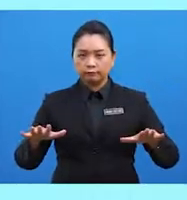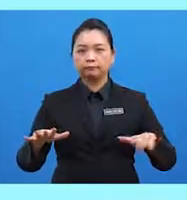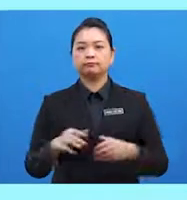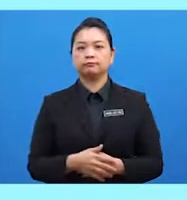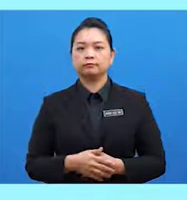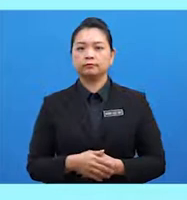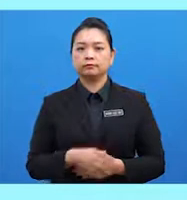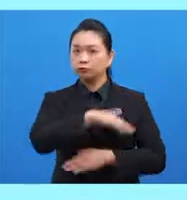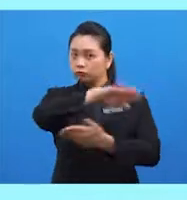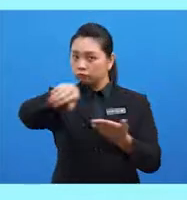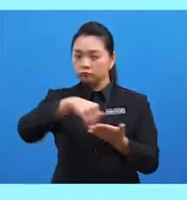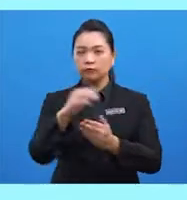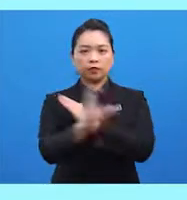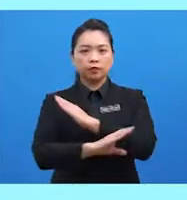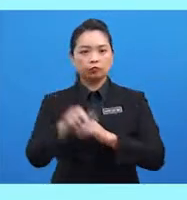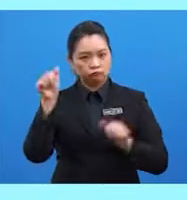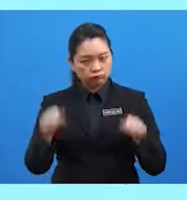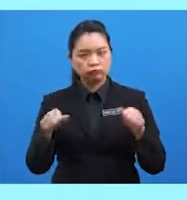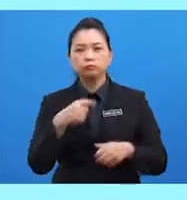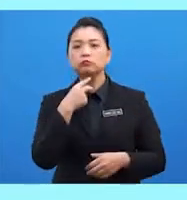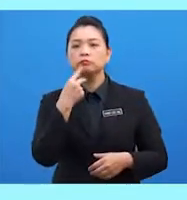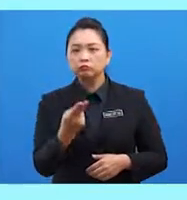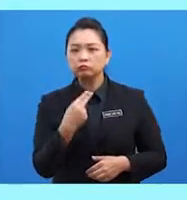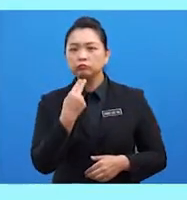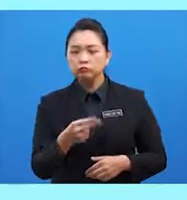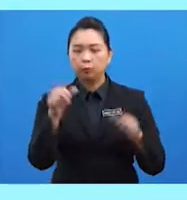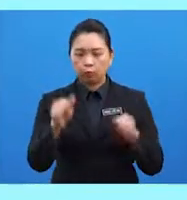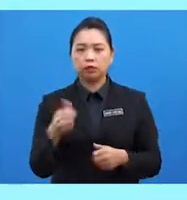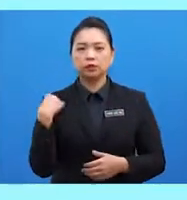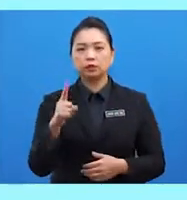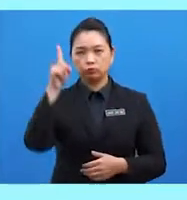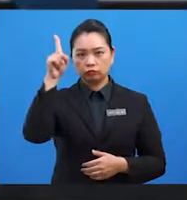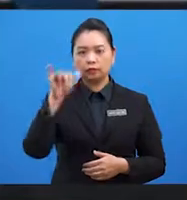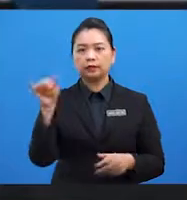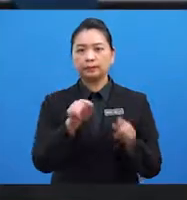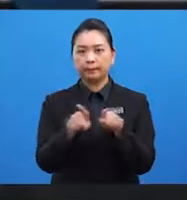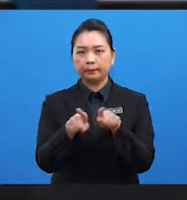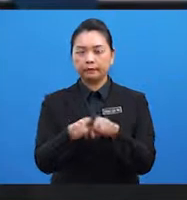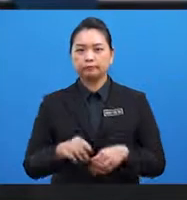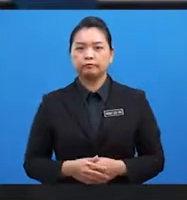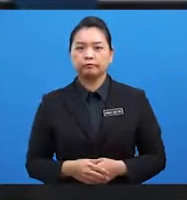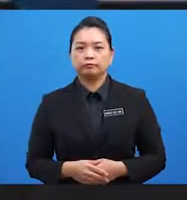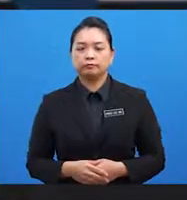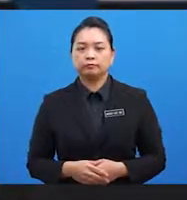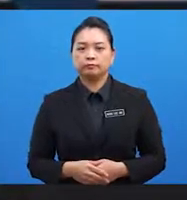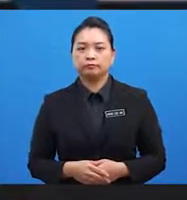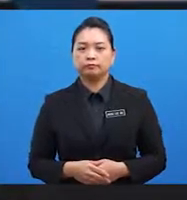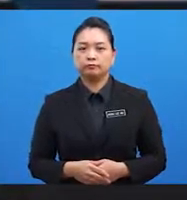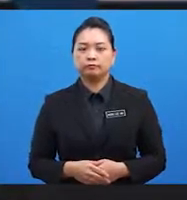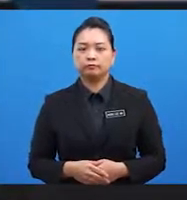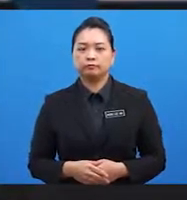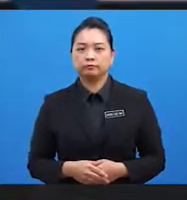semua negara berhak bersuara dan mempunyai satu undi yang sama. Seterusnya, kita lihat pula